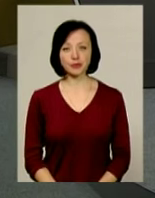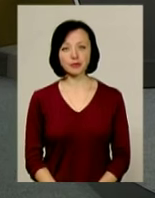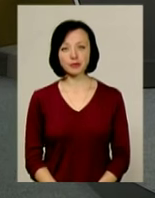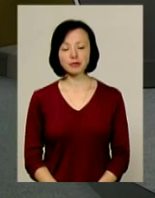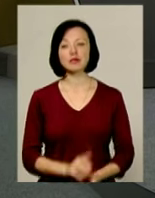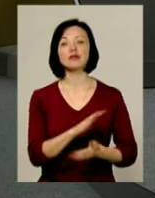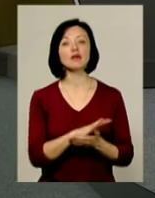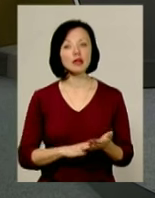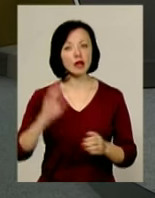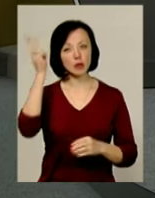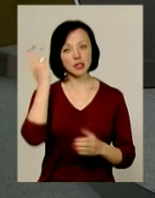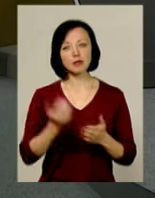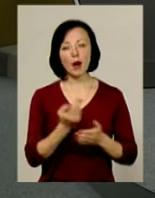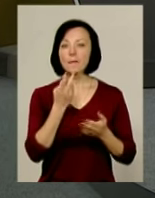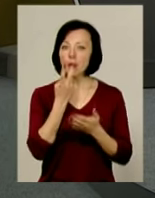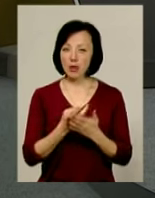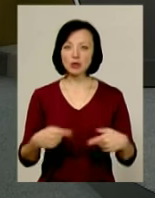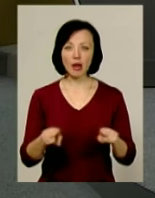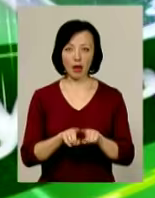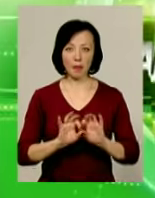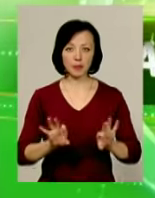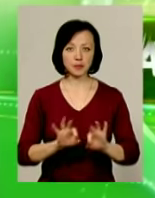Далі у Подільській панорамі ви побачите.